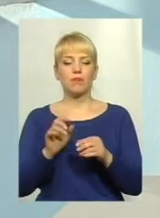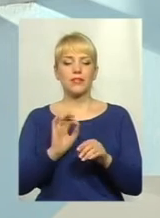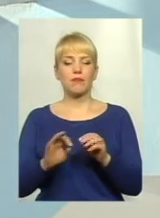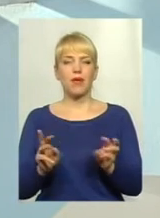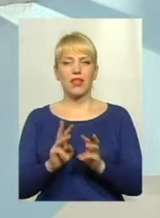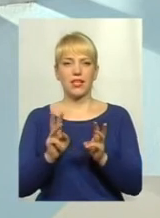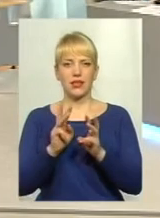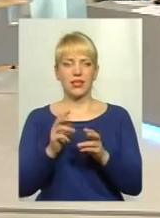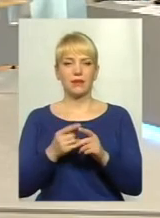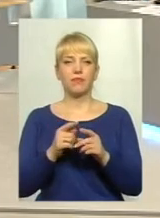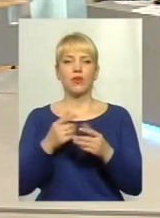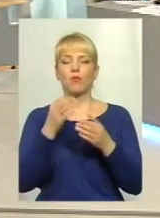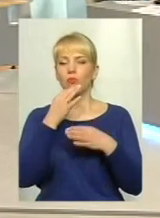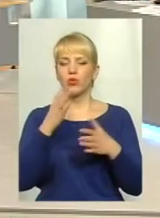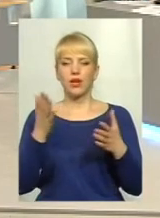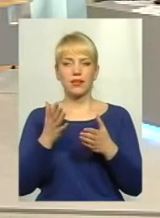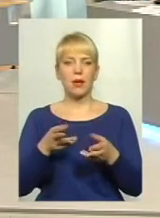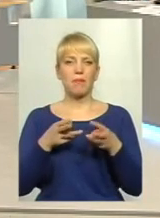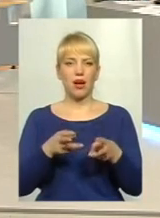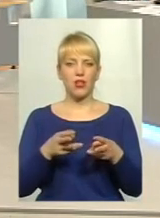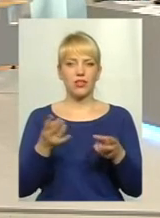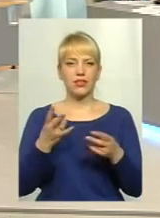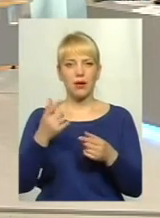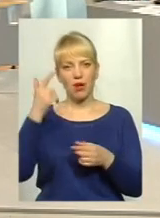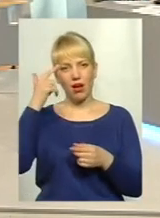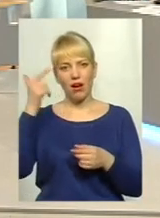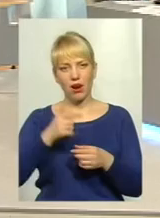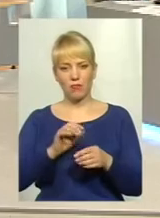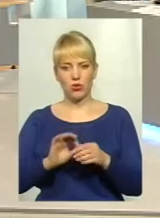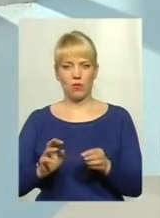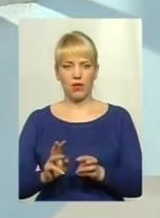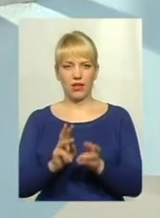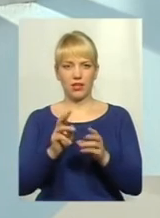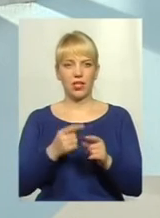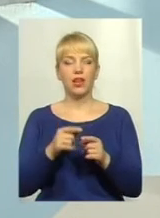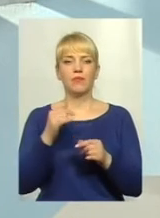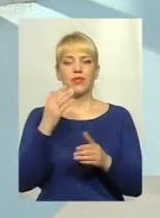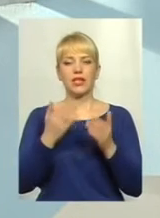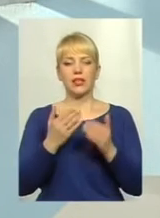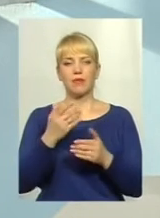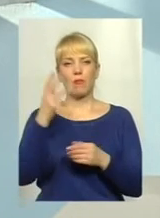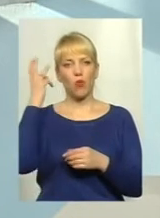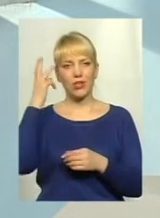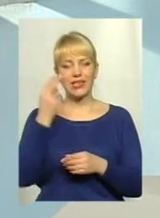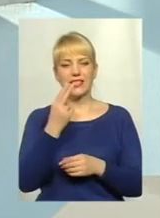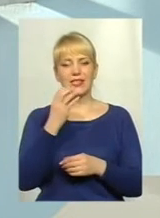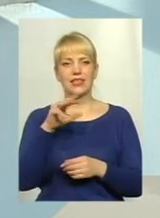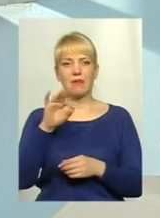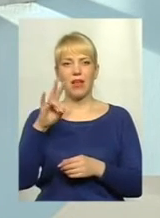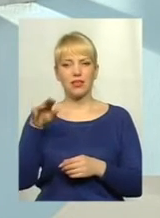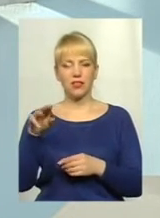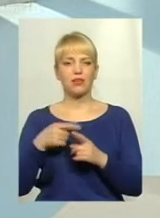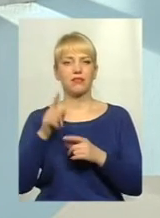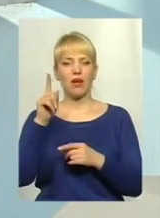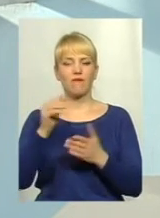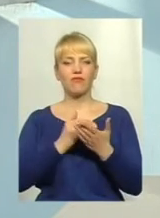спалити грамотно. Якщо подільський цемент перейшов на тверде паливо, в даному випадку це вугілля, там висока культура виробництва.